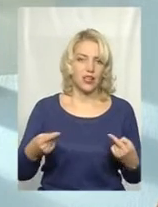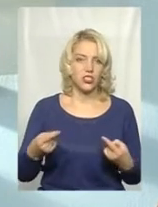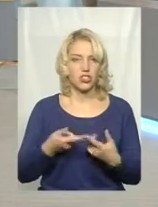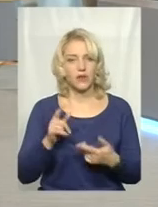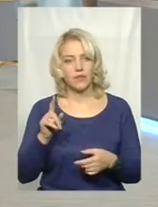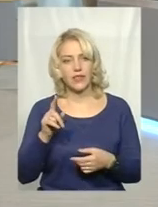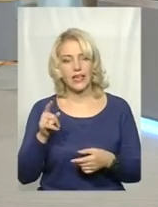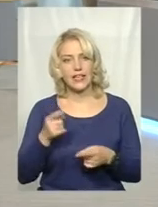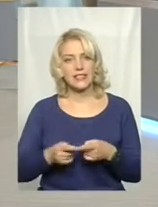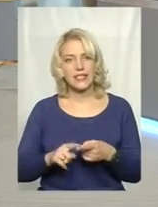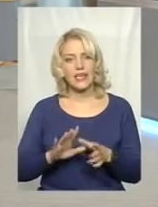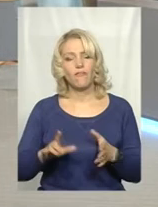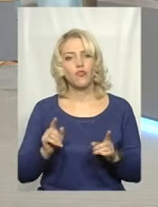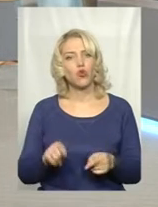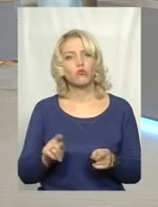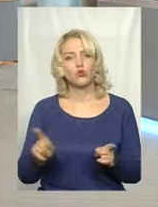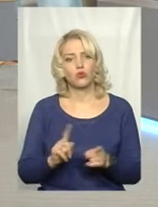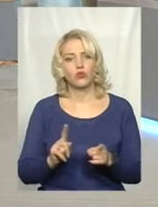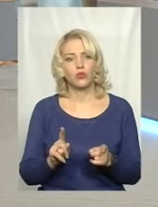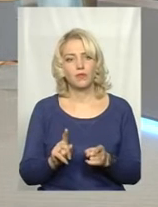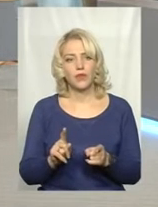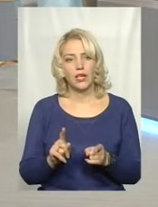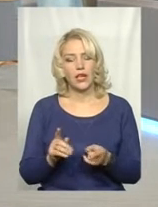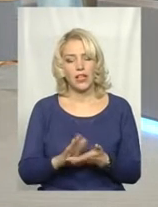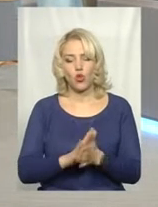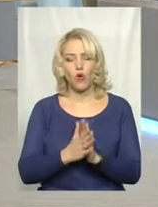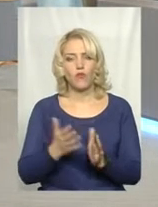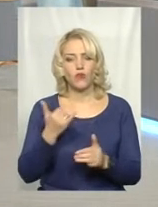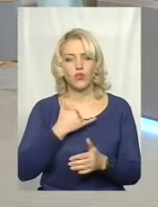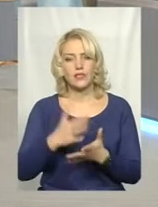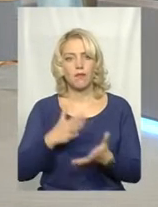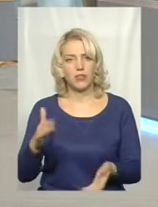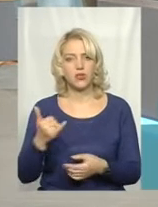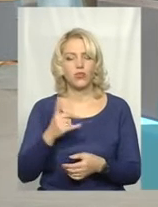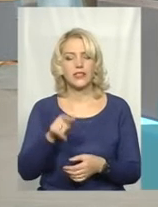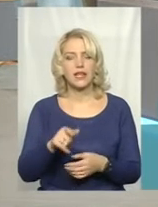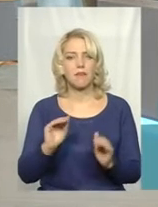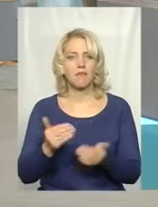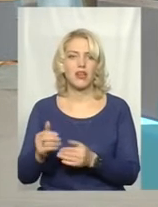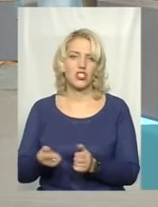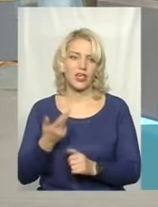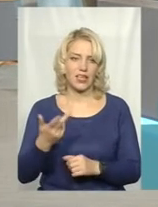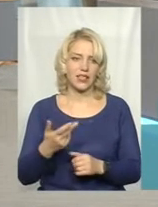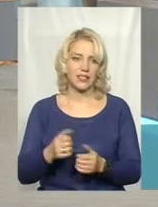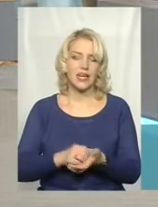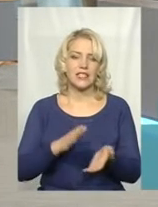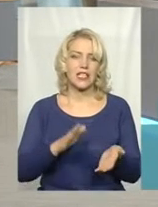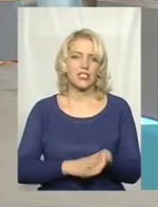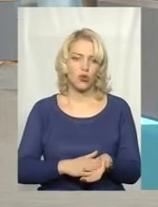що в нас є насправді таких договорів більше, просто з них менша кількість зреєстрована в Мінрегіоні. Чому?